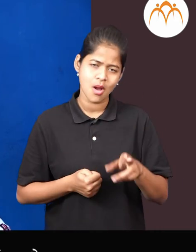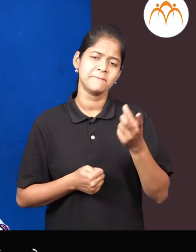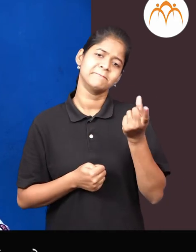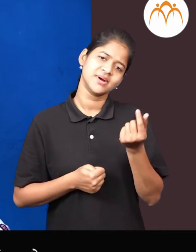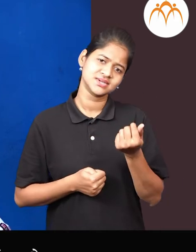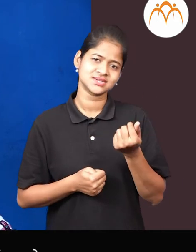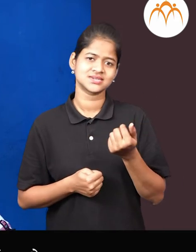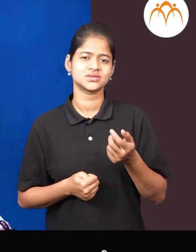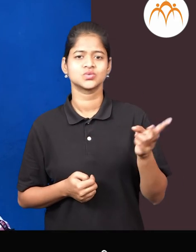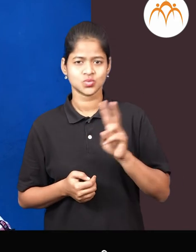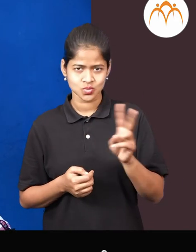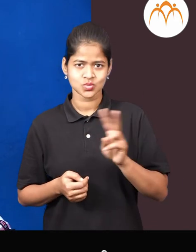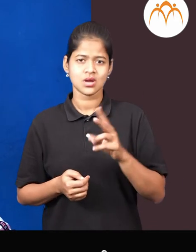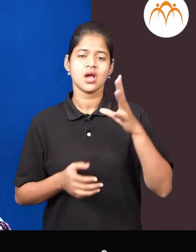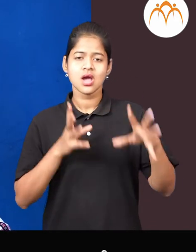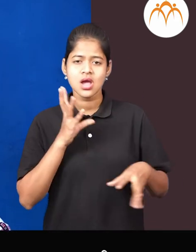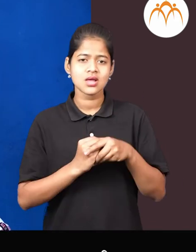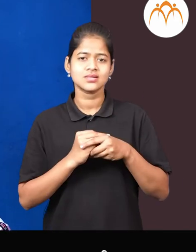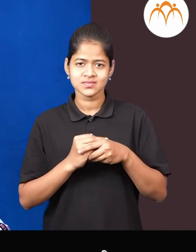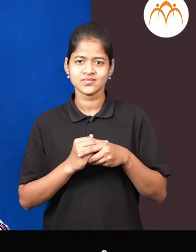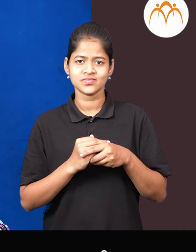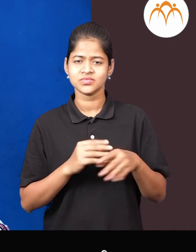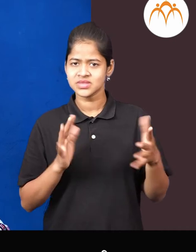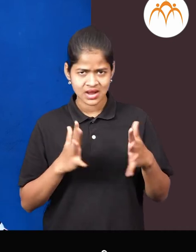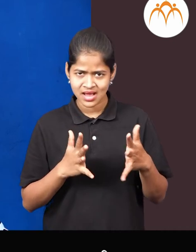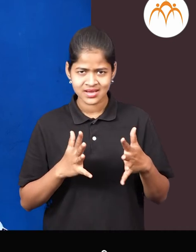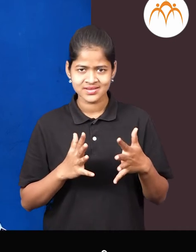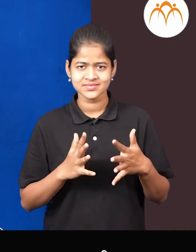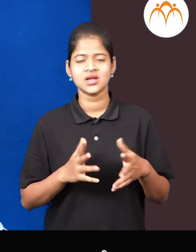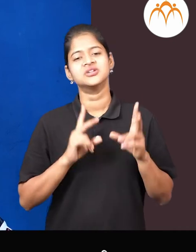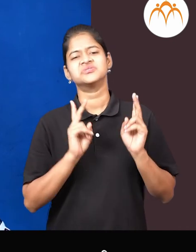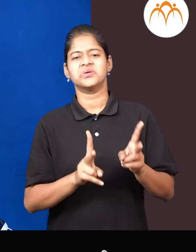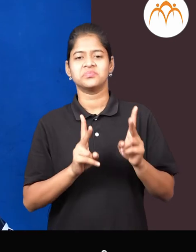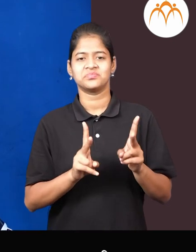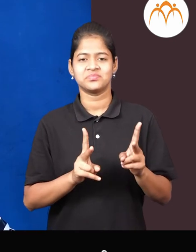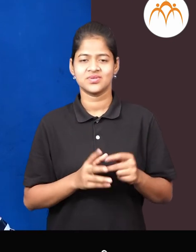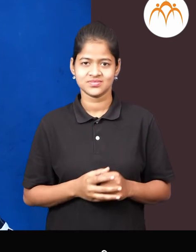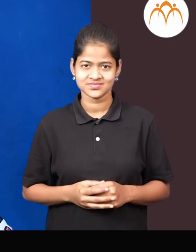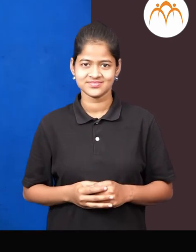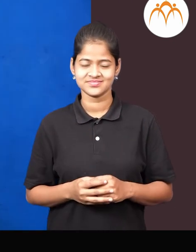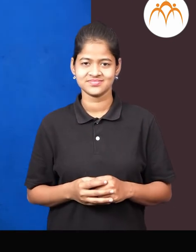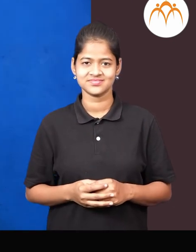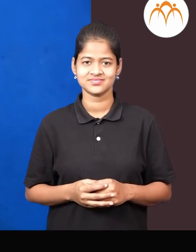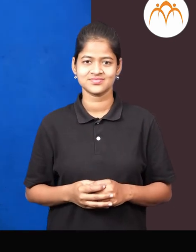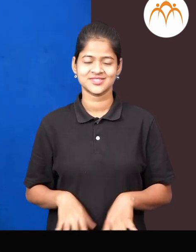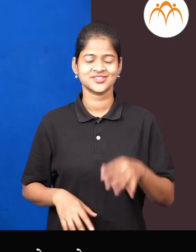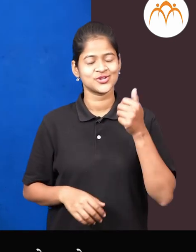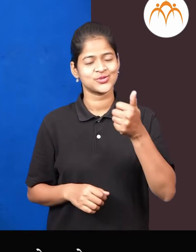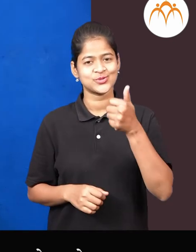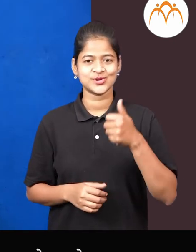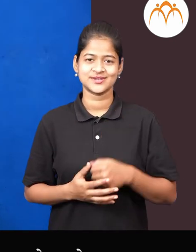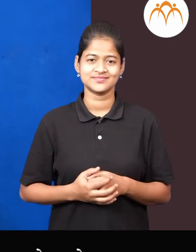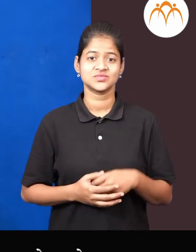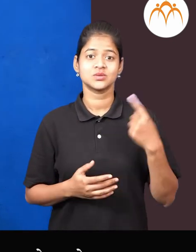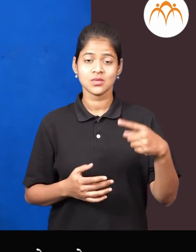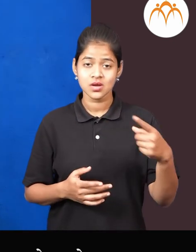पहिशत काहि नही मेवल, तर काहिस फरक पड़त नहिए शाबबस तू